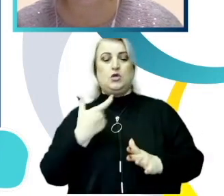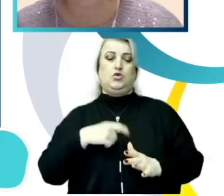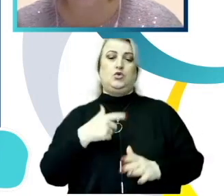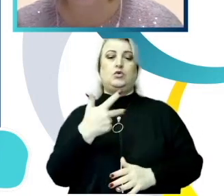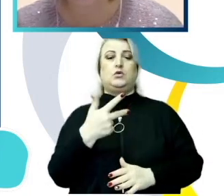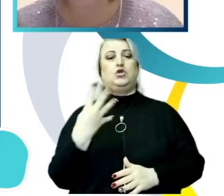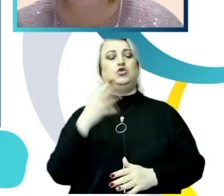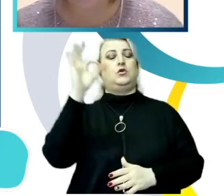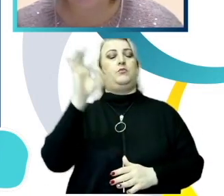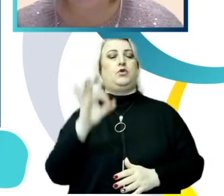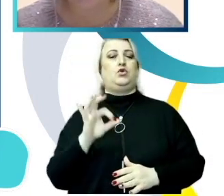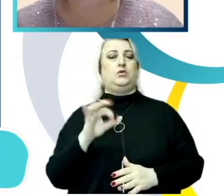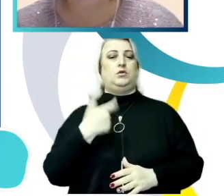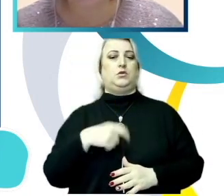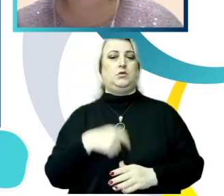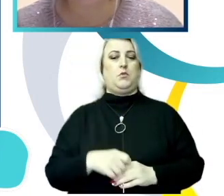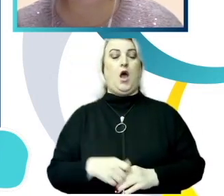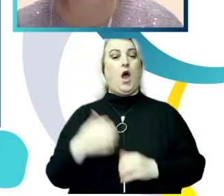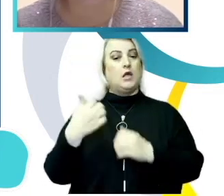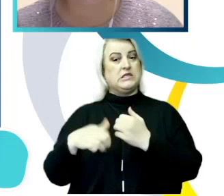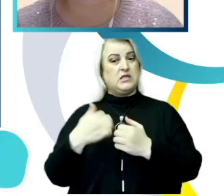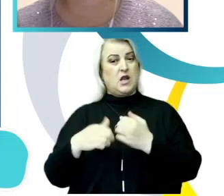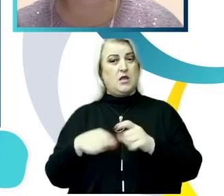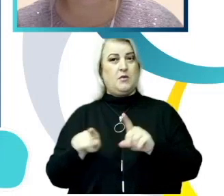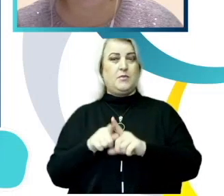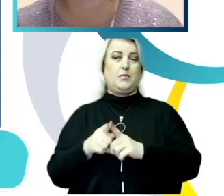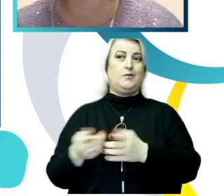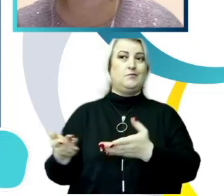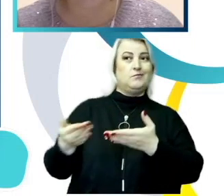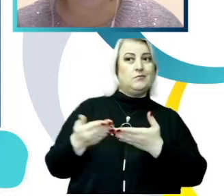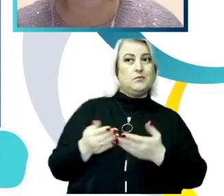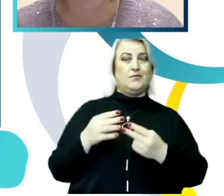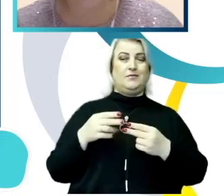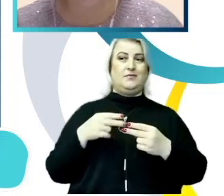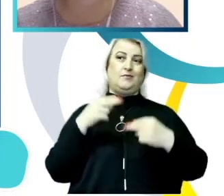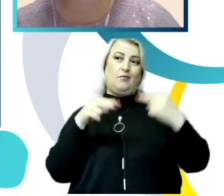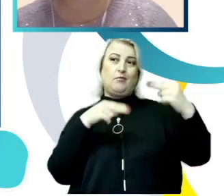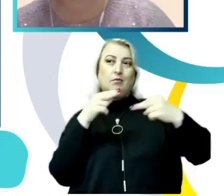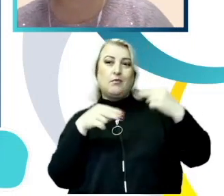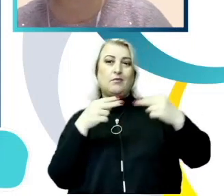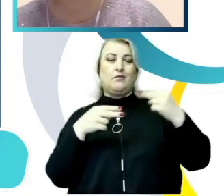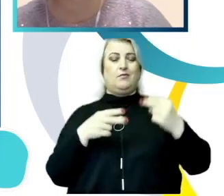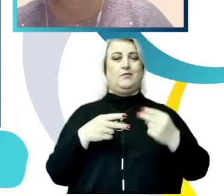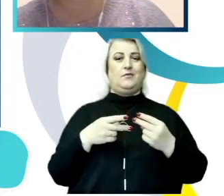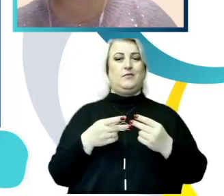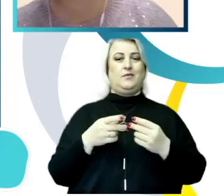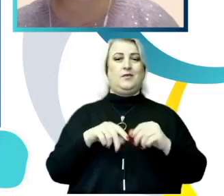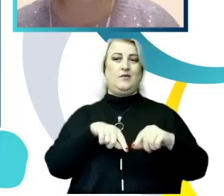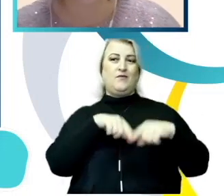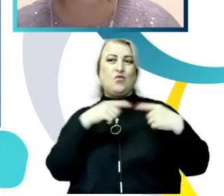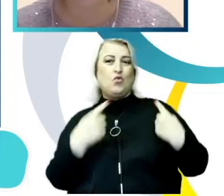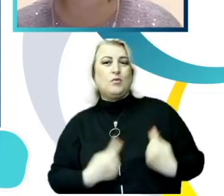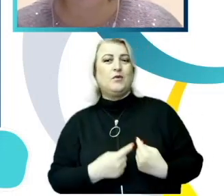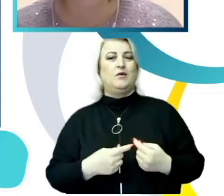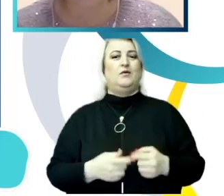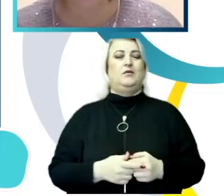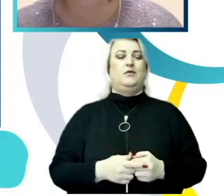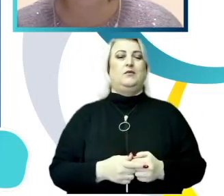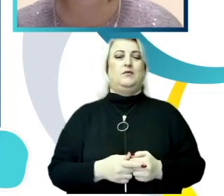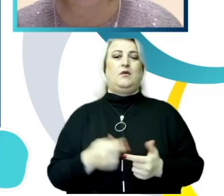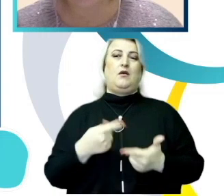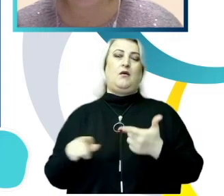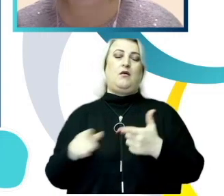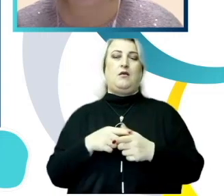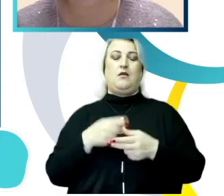elevi. Nici formele medii ca invitații la o interlinire amoroasă în schimbul unor avantaje sau favoruri sau săruturi fără permisiune